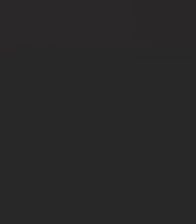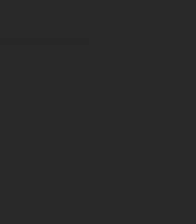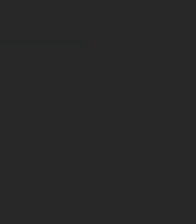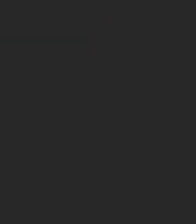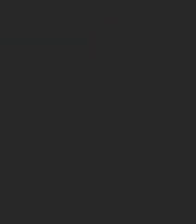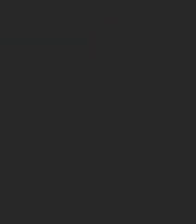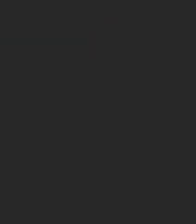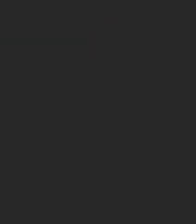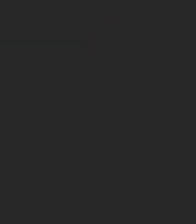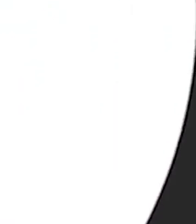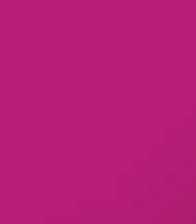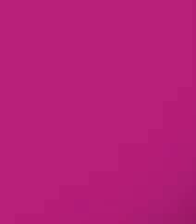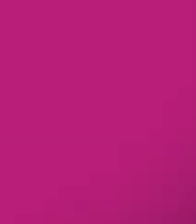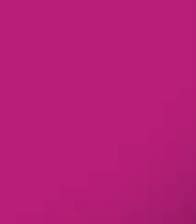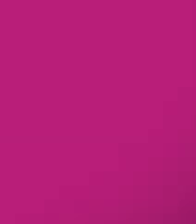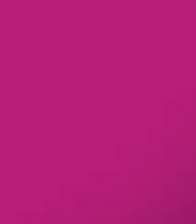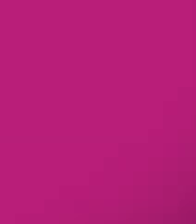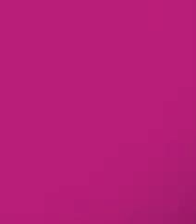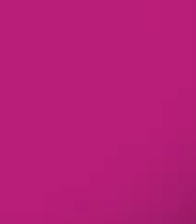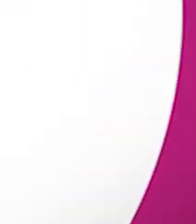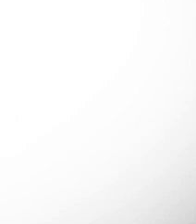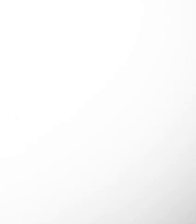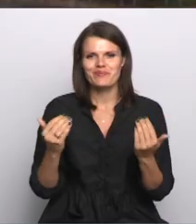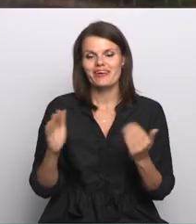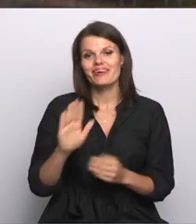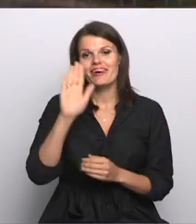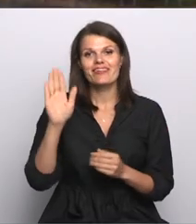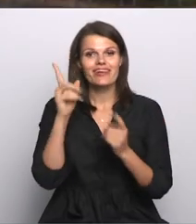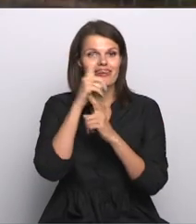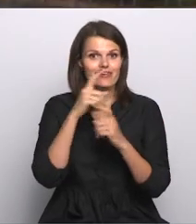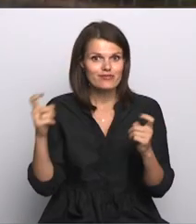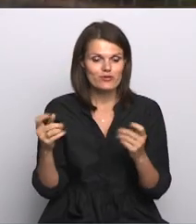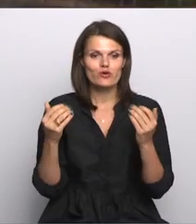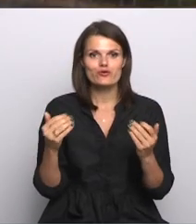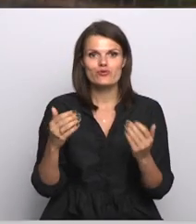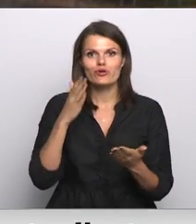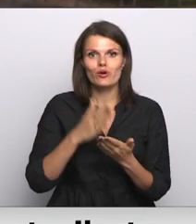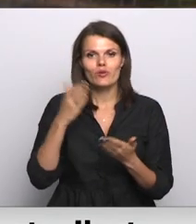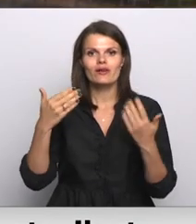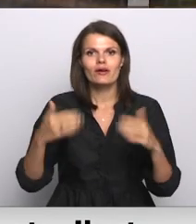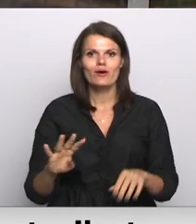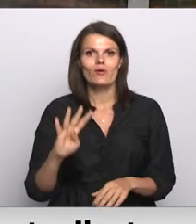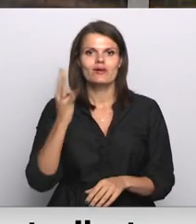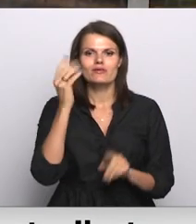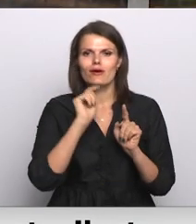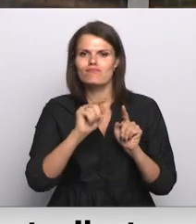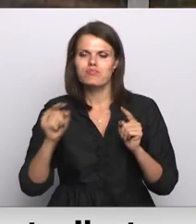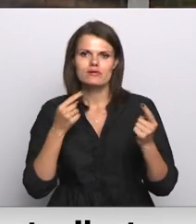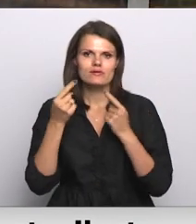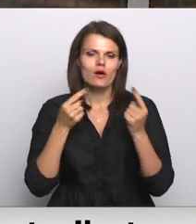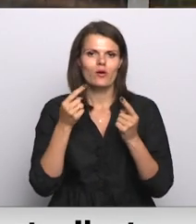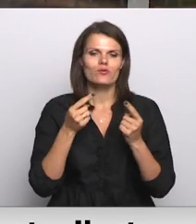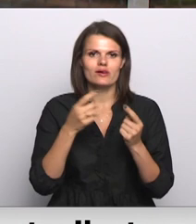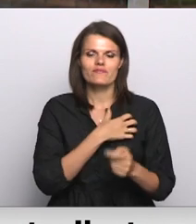Re! Viss ēters ir te! Šodien notika jau ceturtās sarunas ministru kabinetās starp